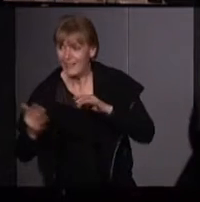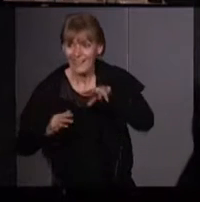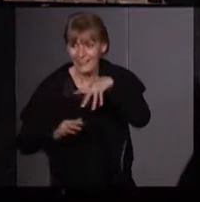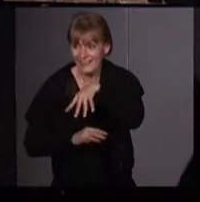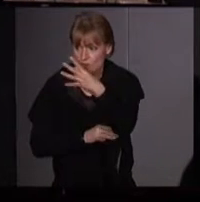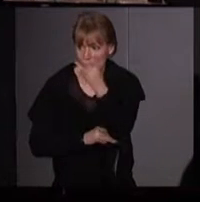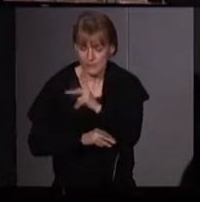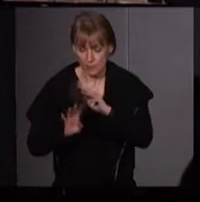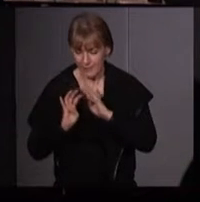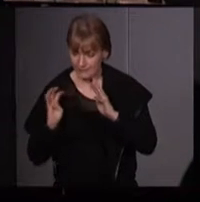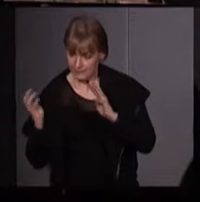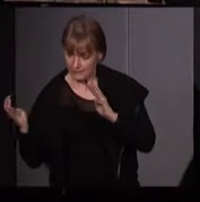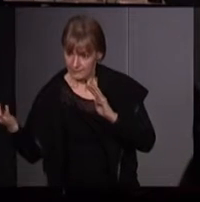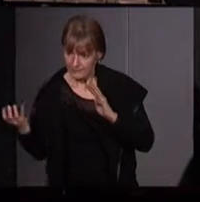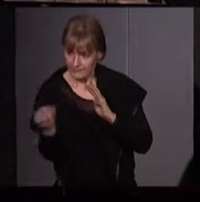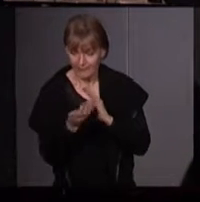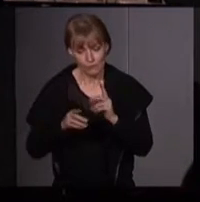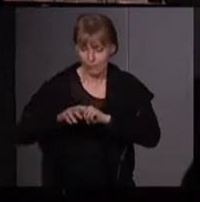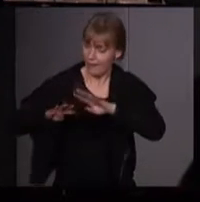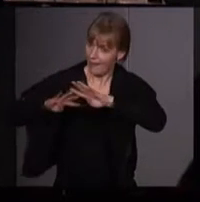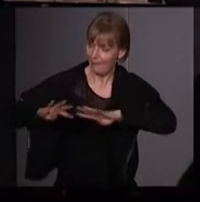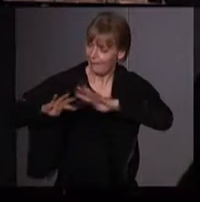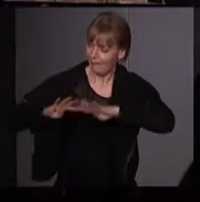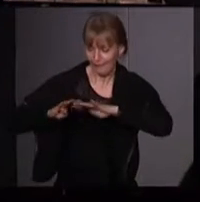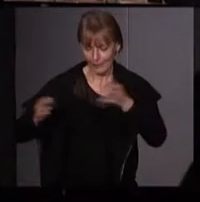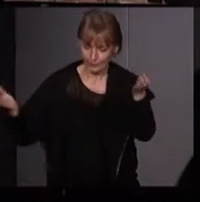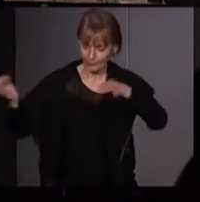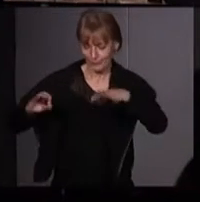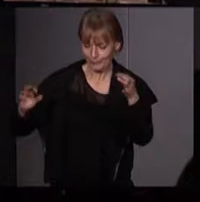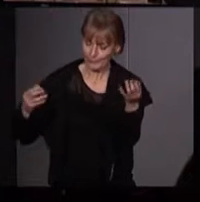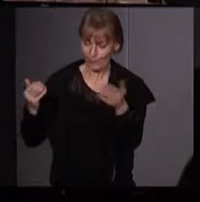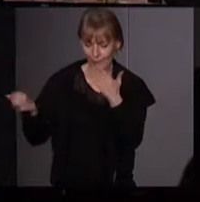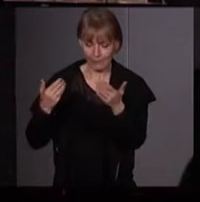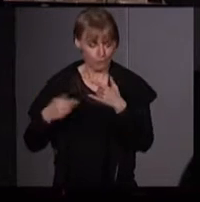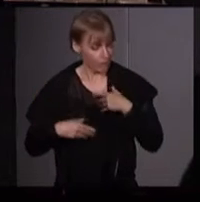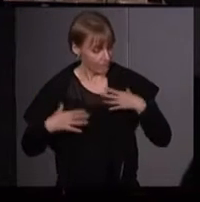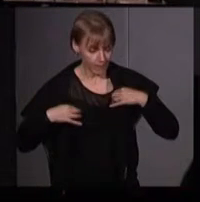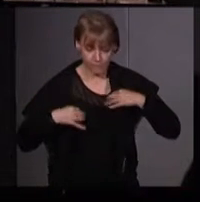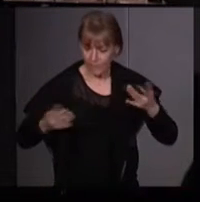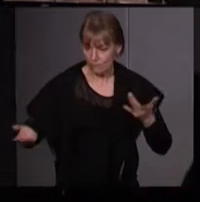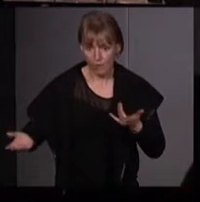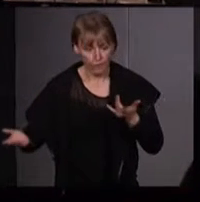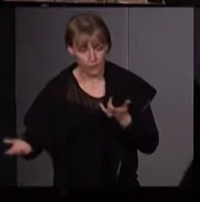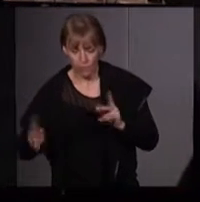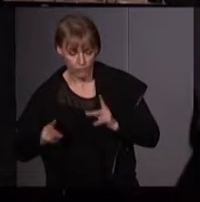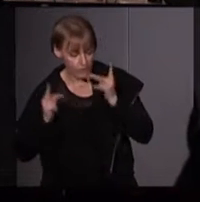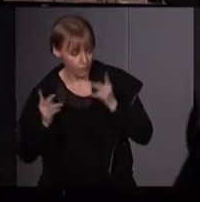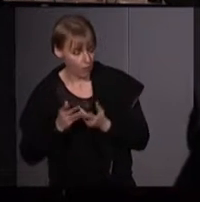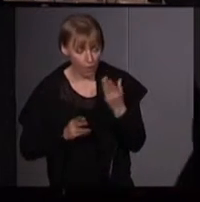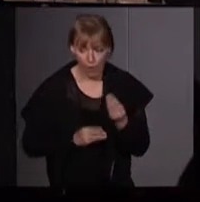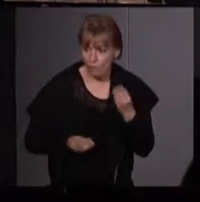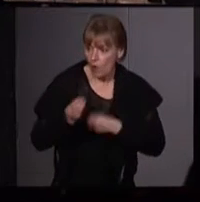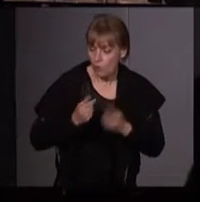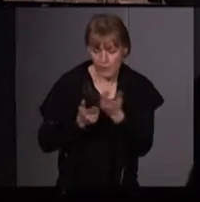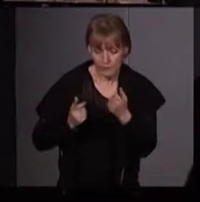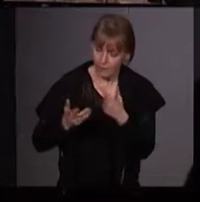kilomètres. Elles ont décoré la grille avec les affaires des vivants, comme elle disait, des enfants ou d'autres êtres qu'elles voulaient